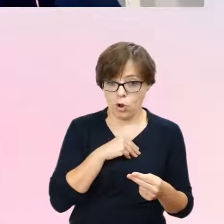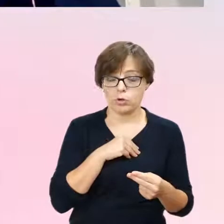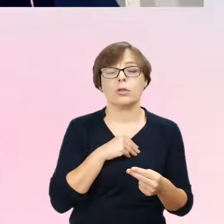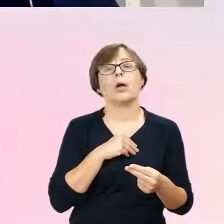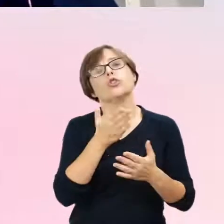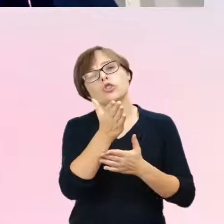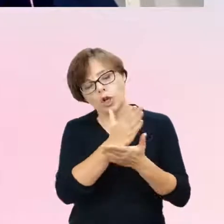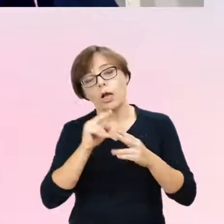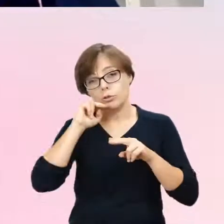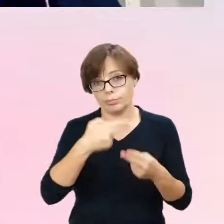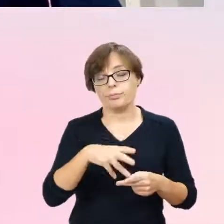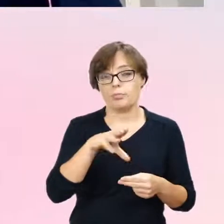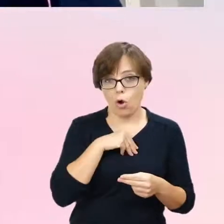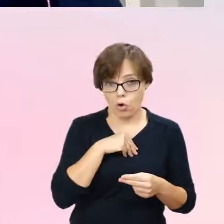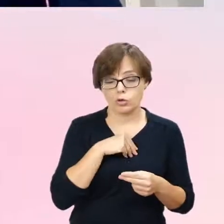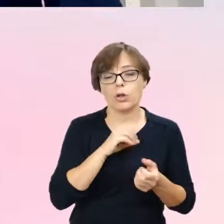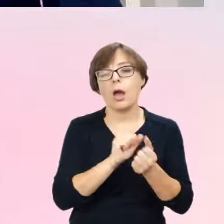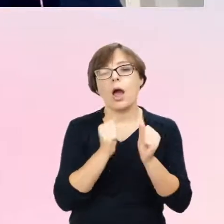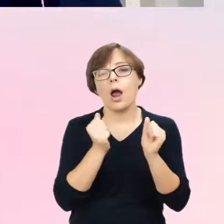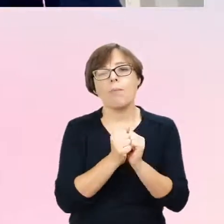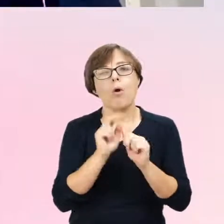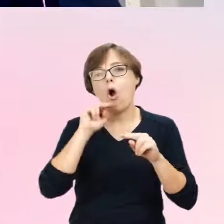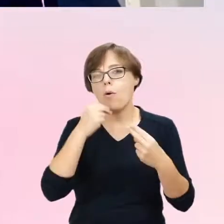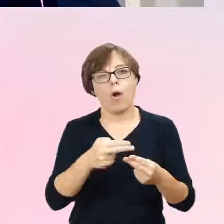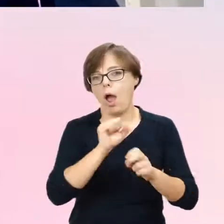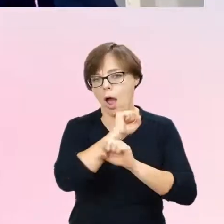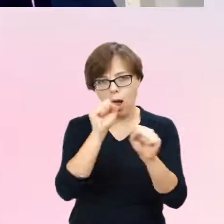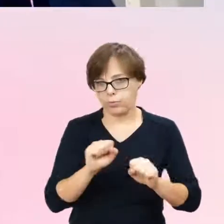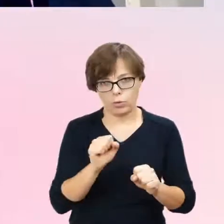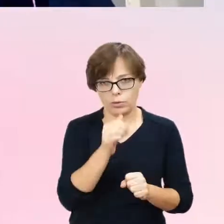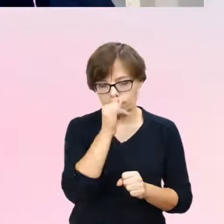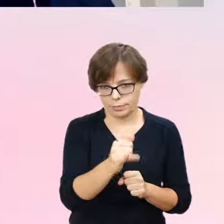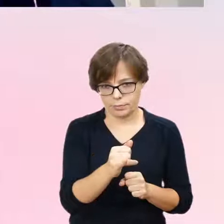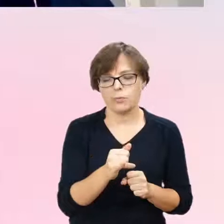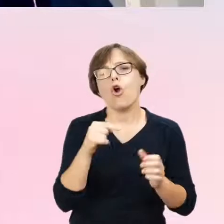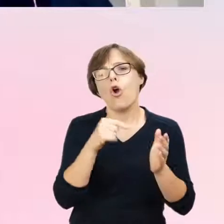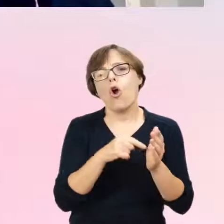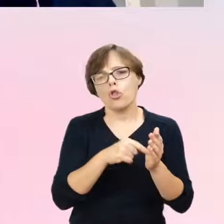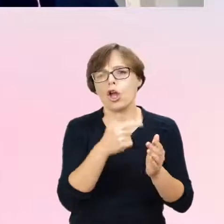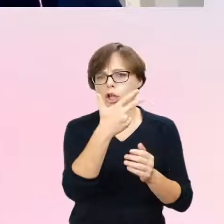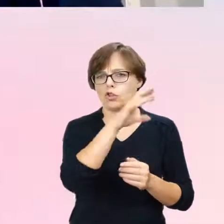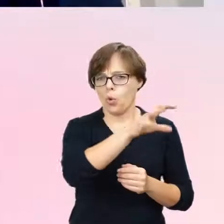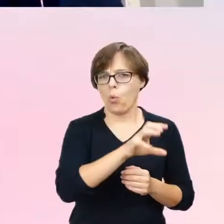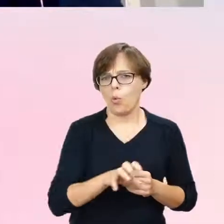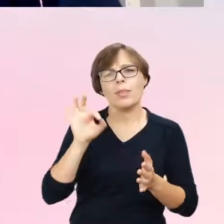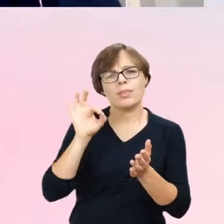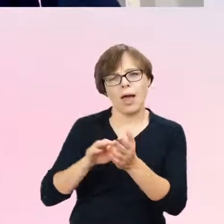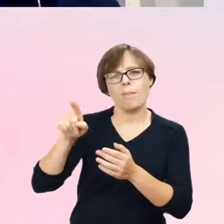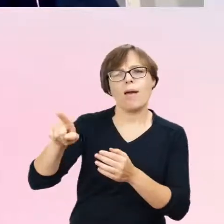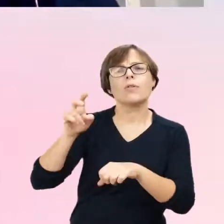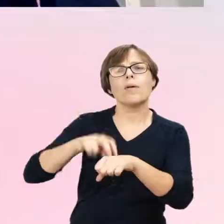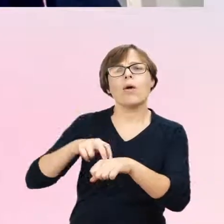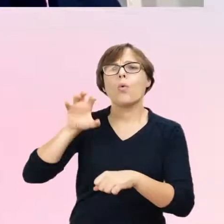To prawdopodobnie było już przez endokrynologa omawiane, ja nie będę się tutaj